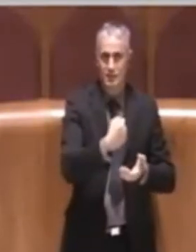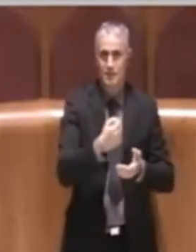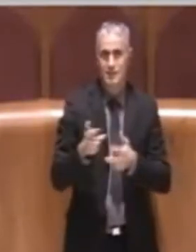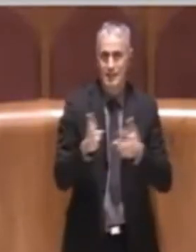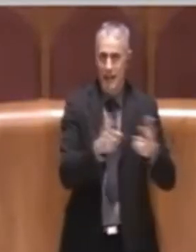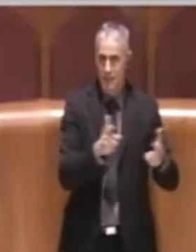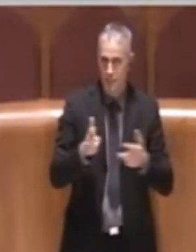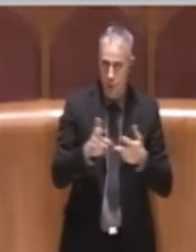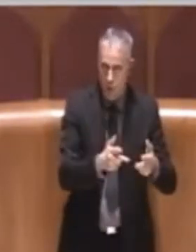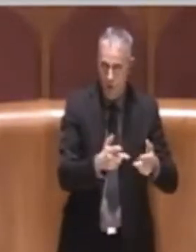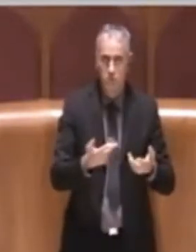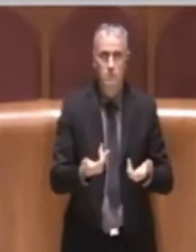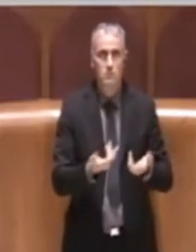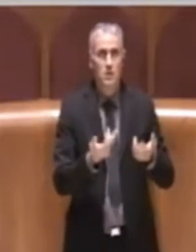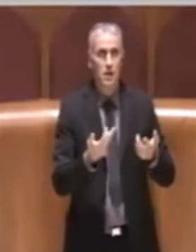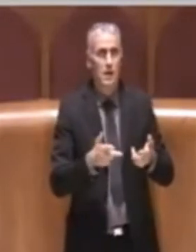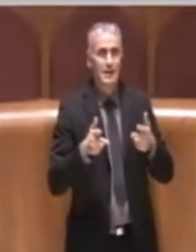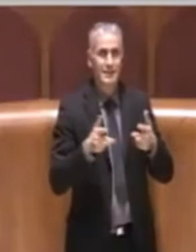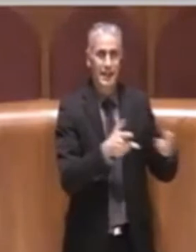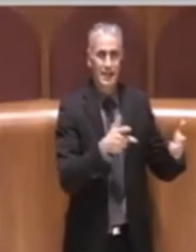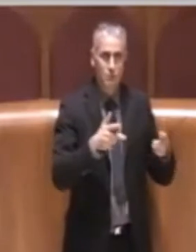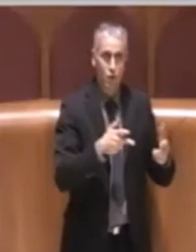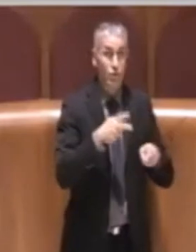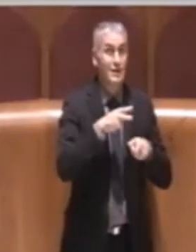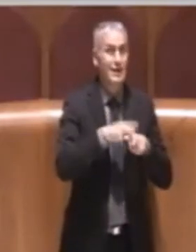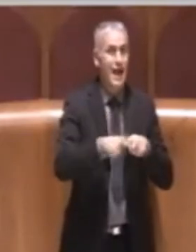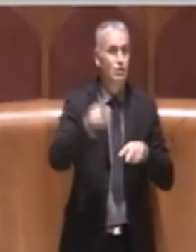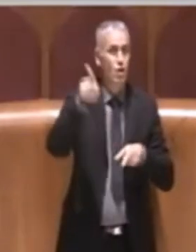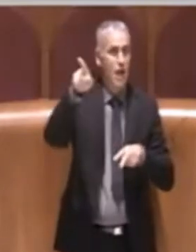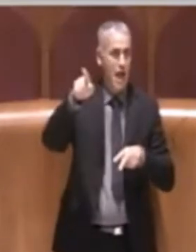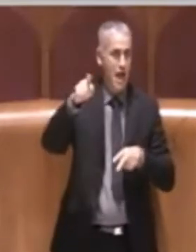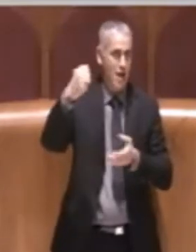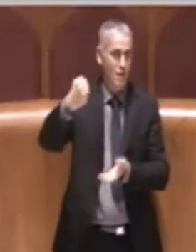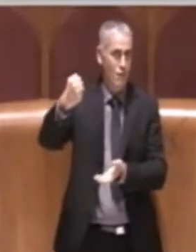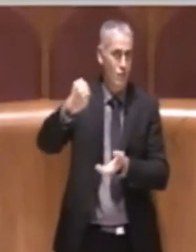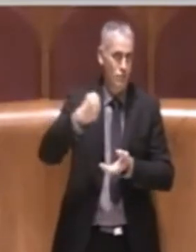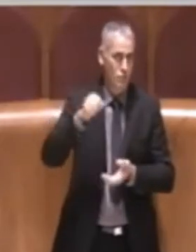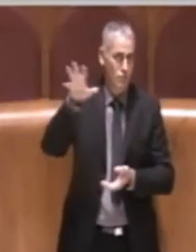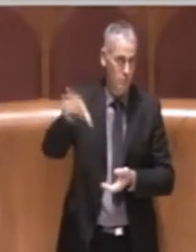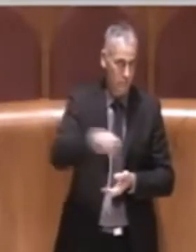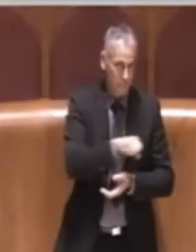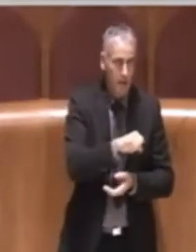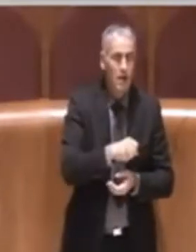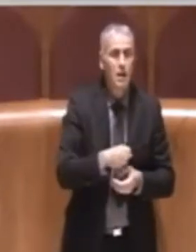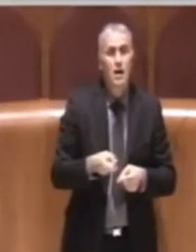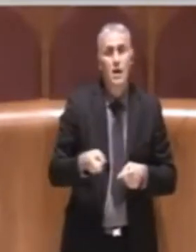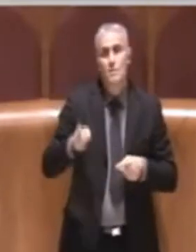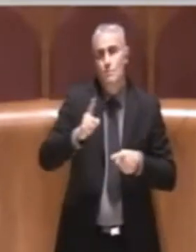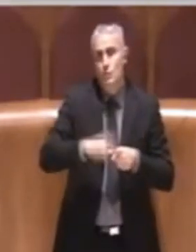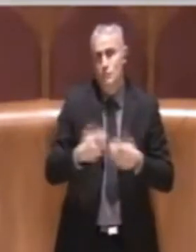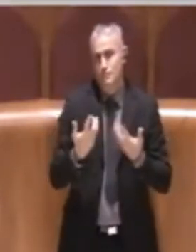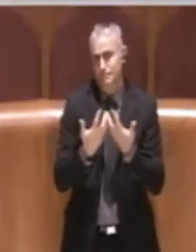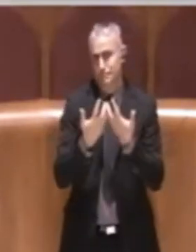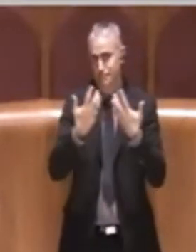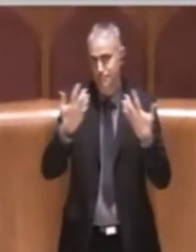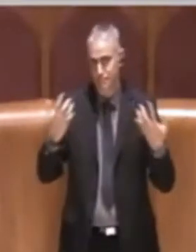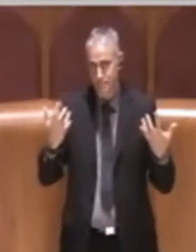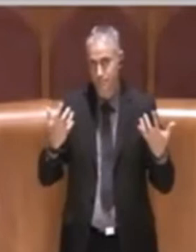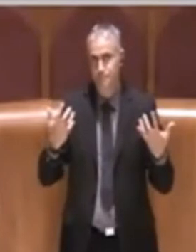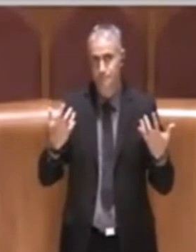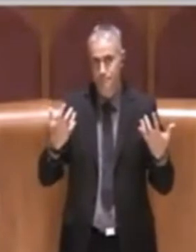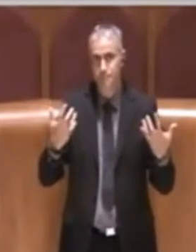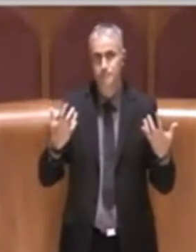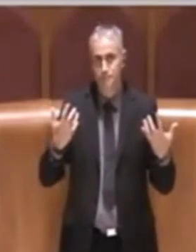fondi nazionali sul trasporto e ovviamente a